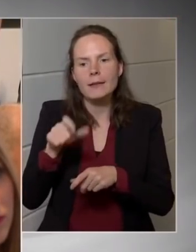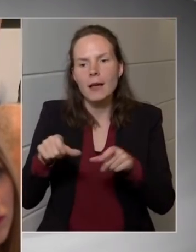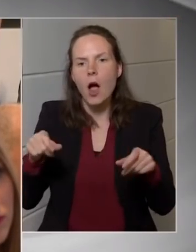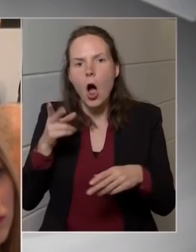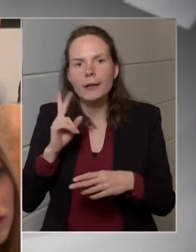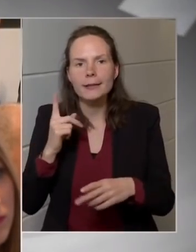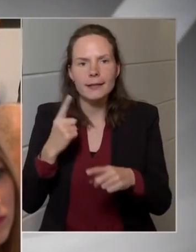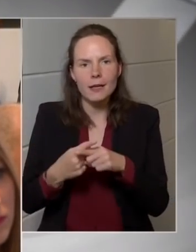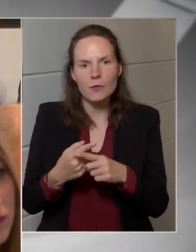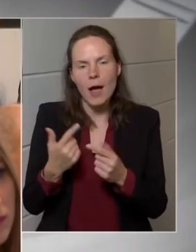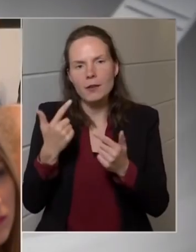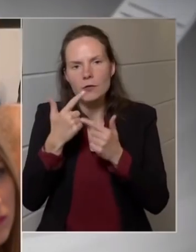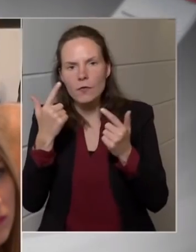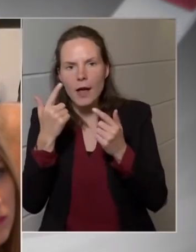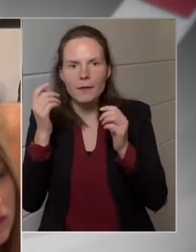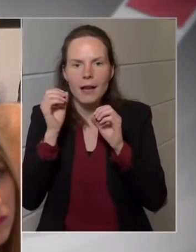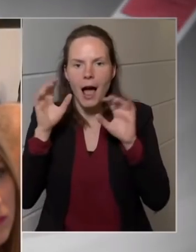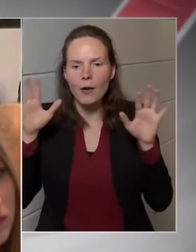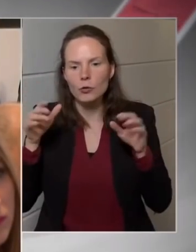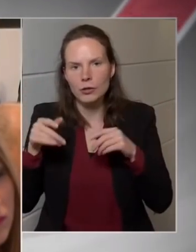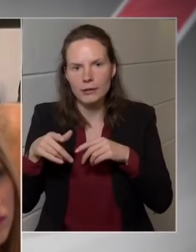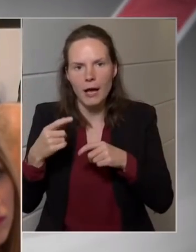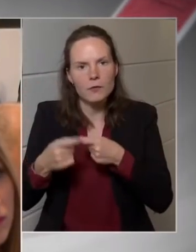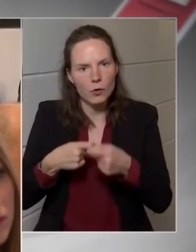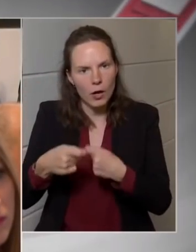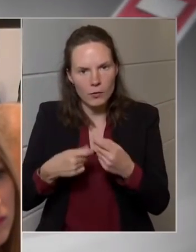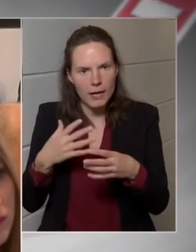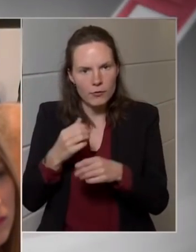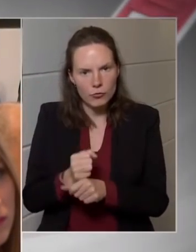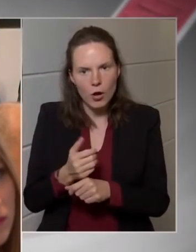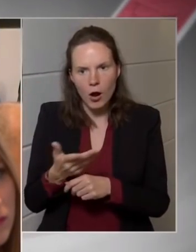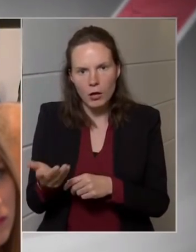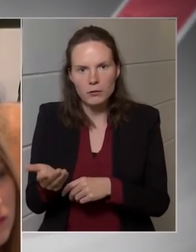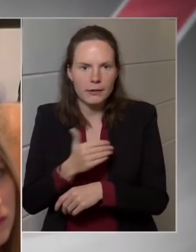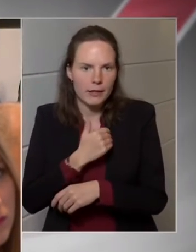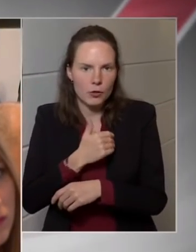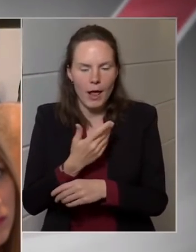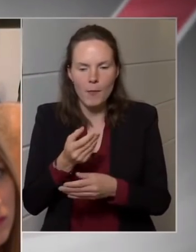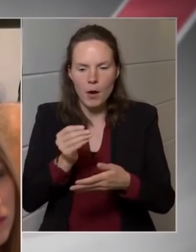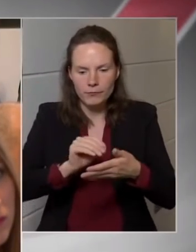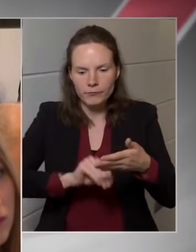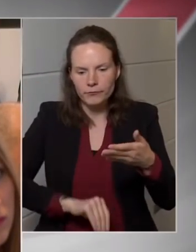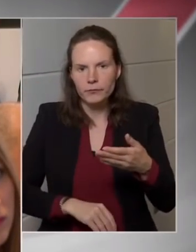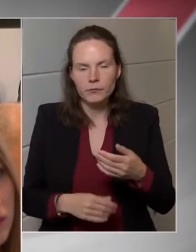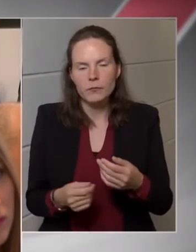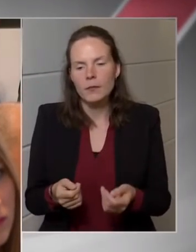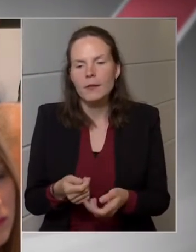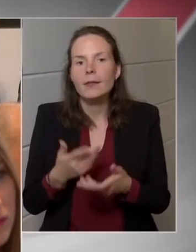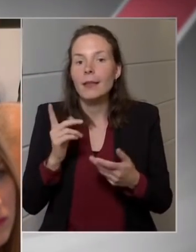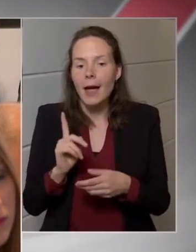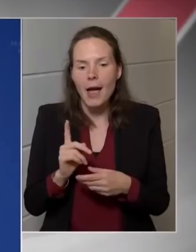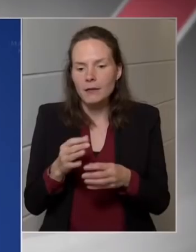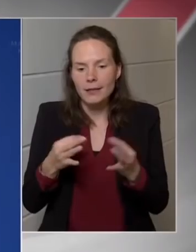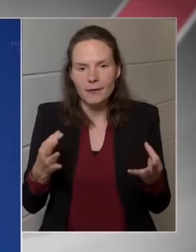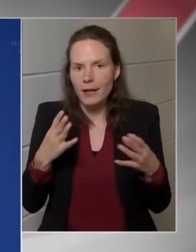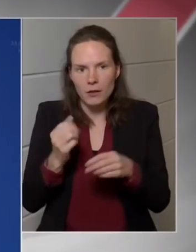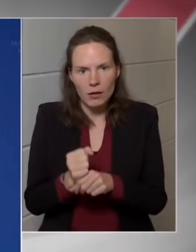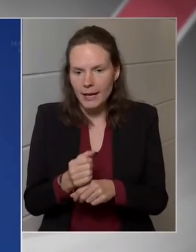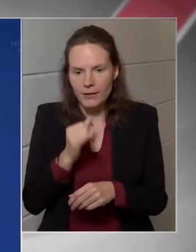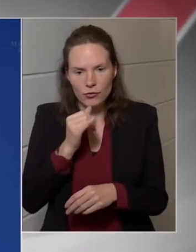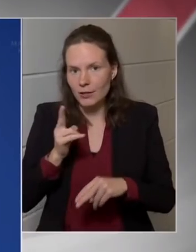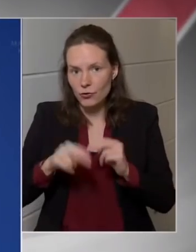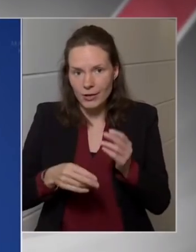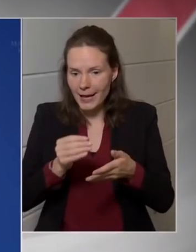foglalkozásokat tarthatnak iskolákban, ez a nyilvántartás azóta sem készült el. Lehet-e tudni, hogy ez mikorra